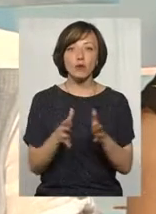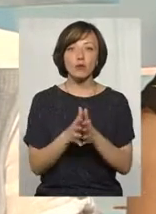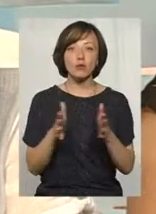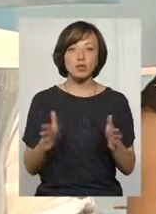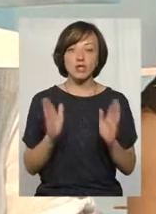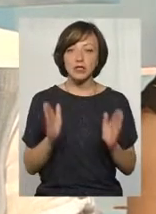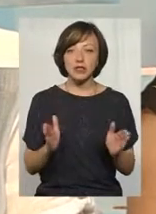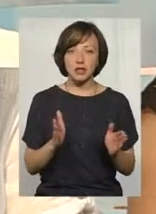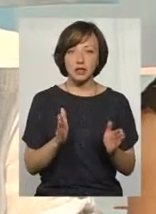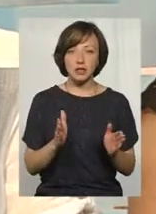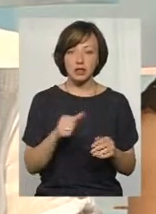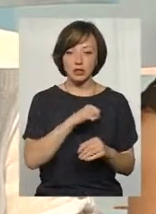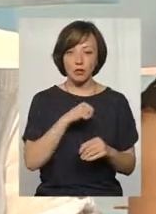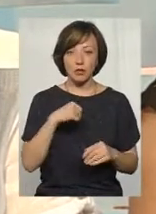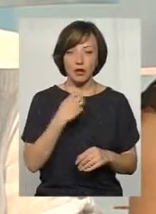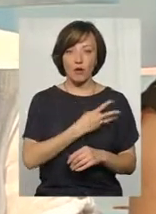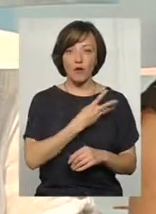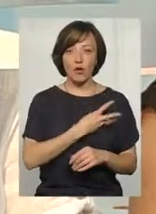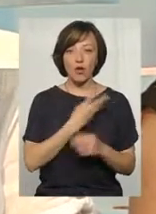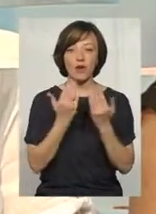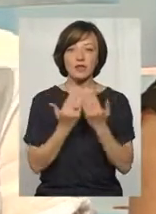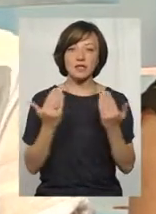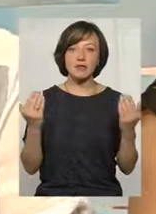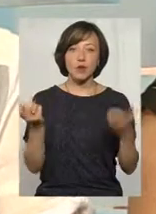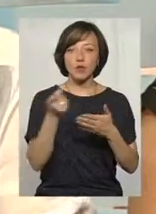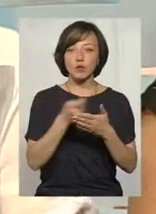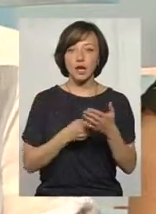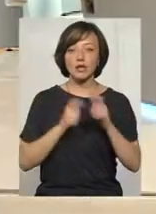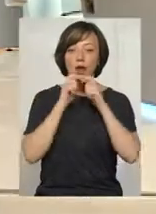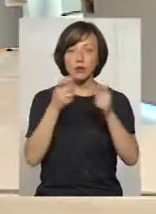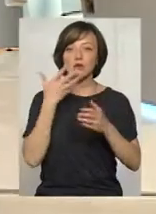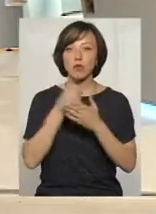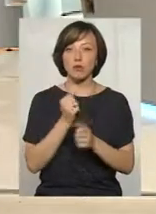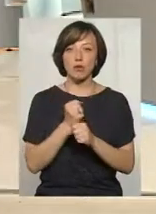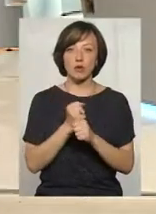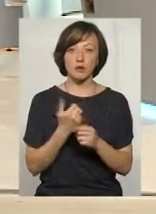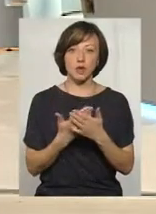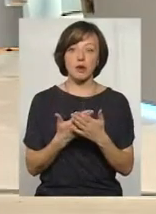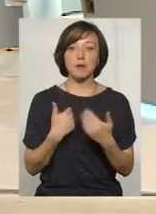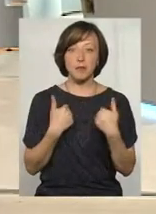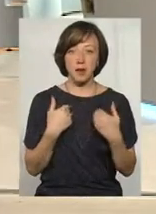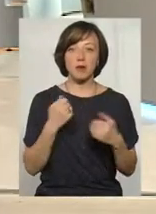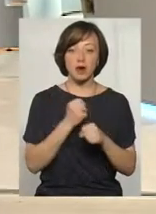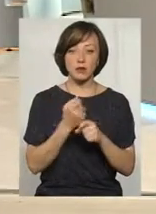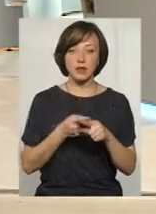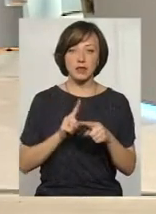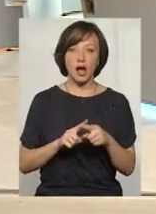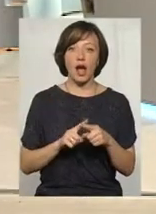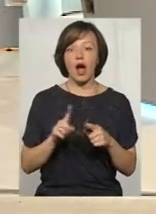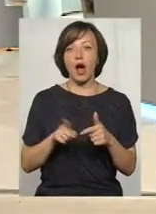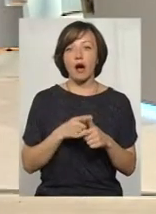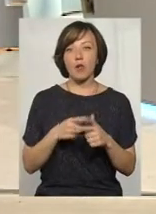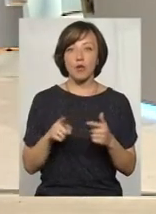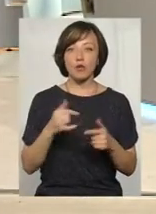не тільки з доброї волі, як художники роблять виставки в музеї і дарують свою роботу, наприклад, чи музей. Ми йдемо на це для того, щоб в нашому